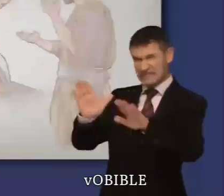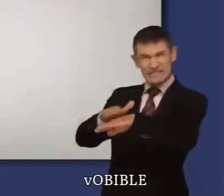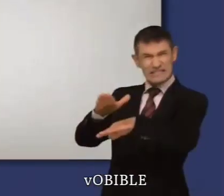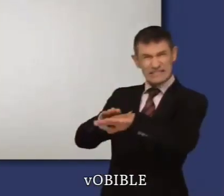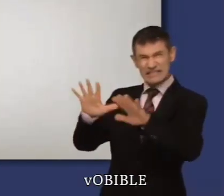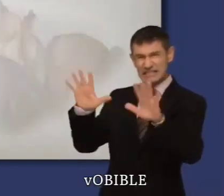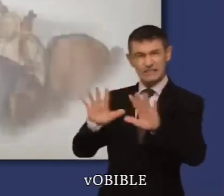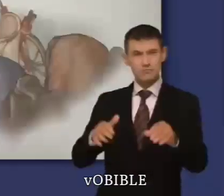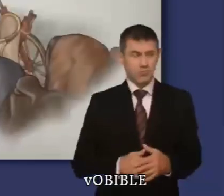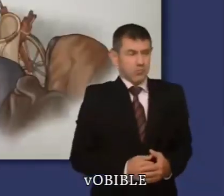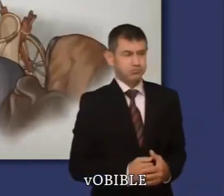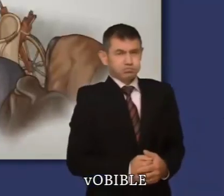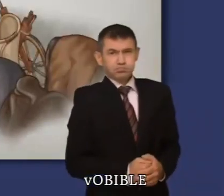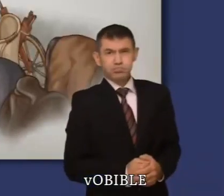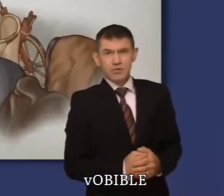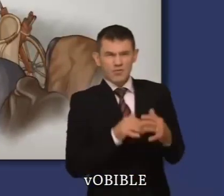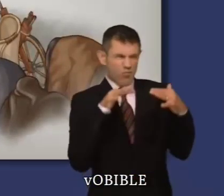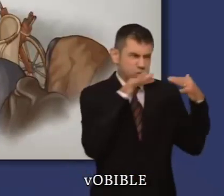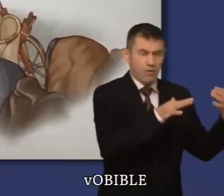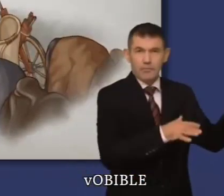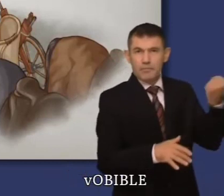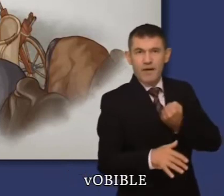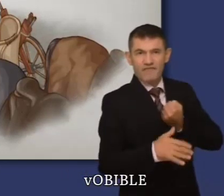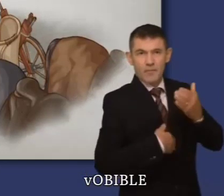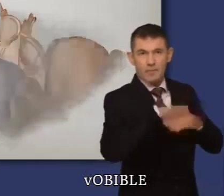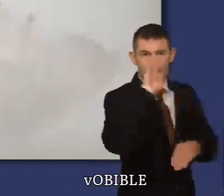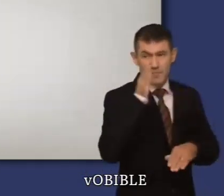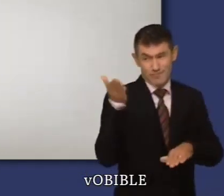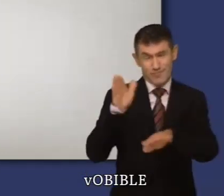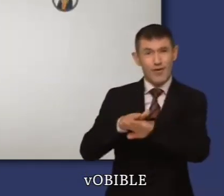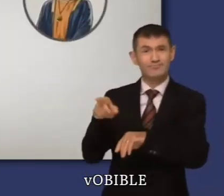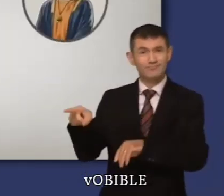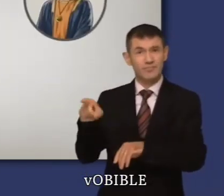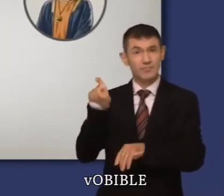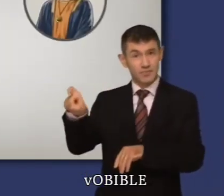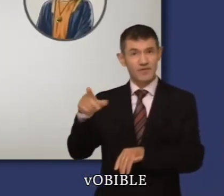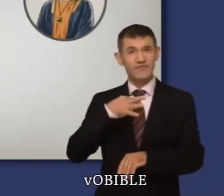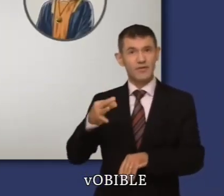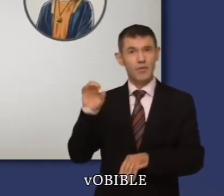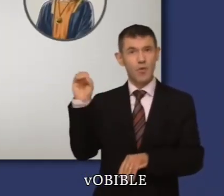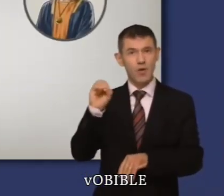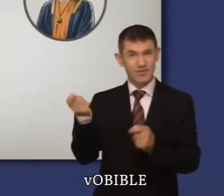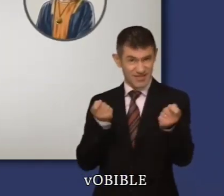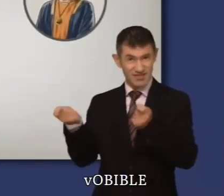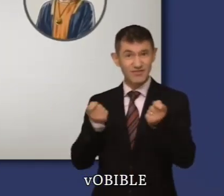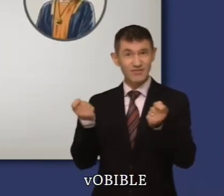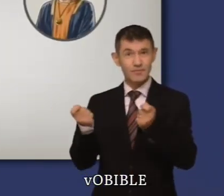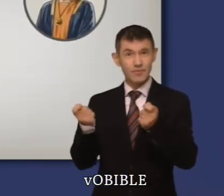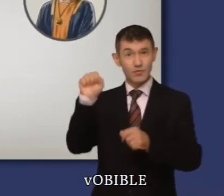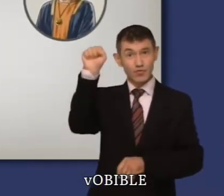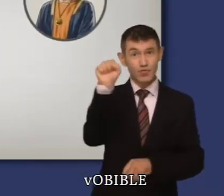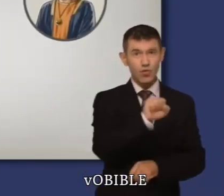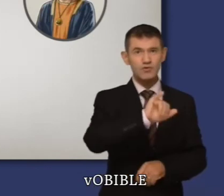pas compte. Par conséquent, il meurt au combat. Son fils Ocosias le remplace sur le trône en Israël.